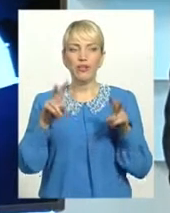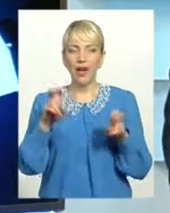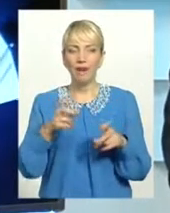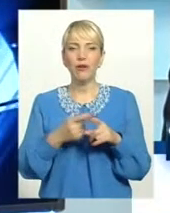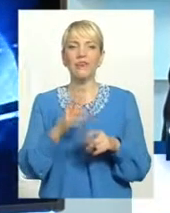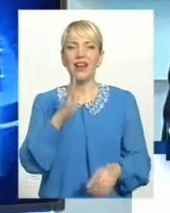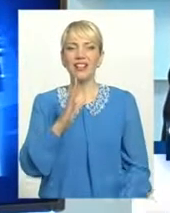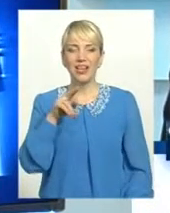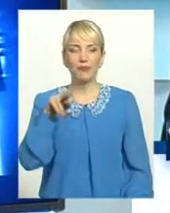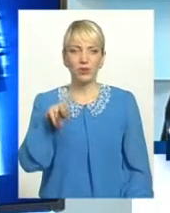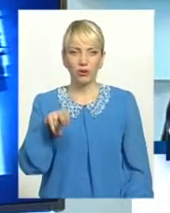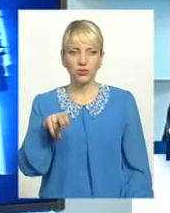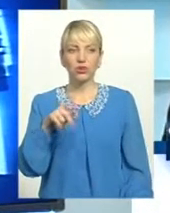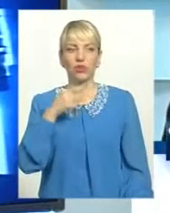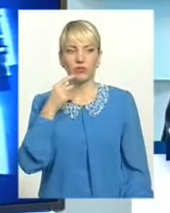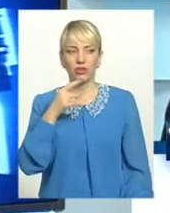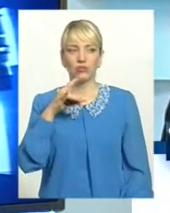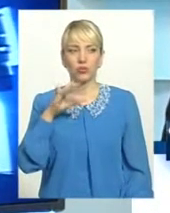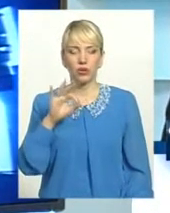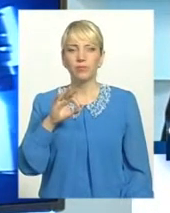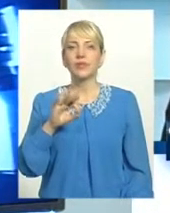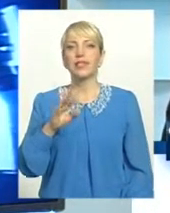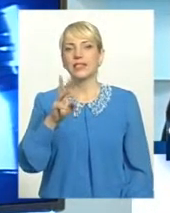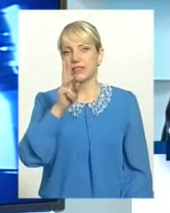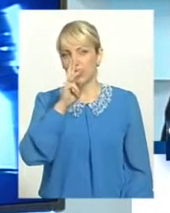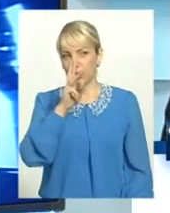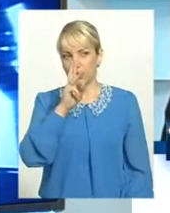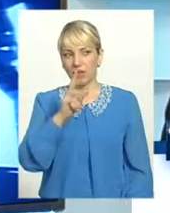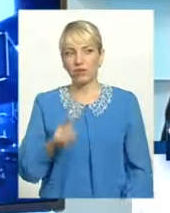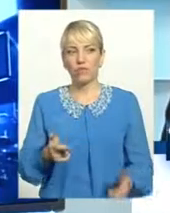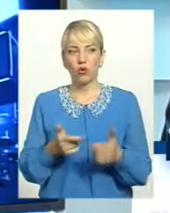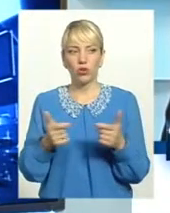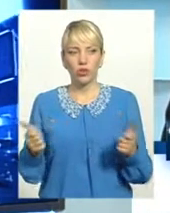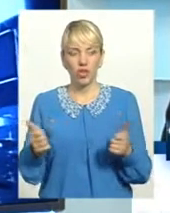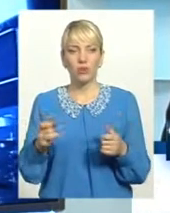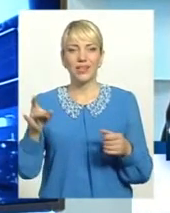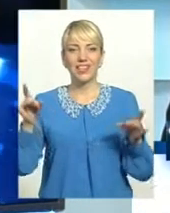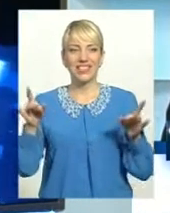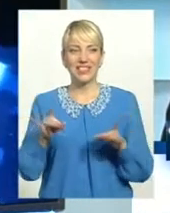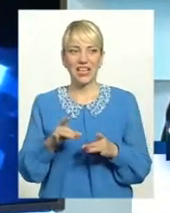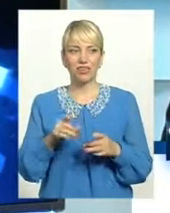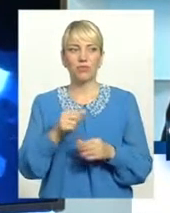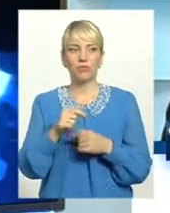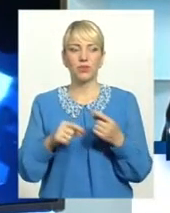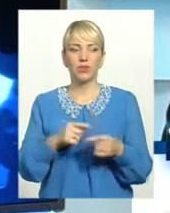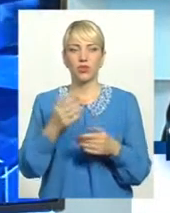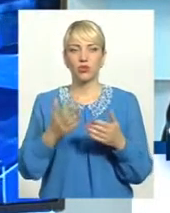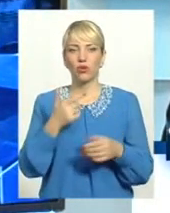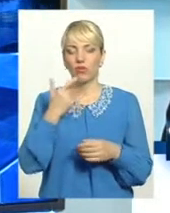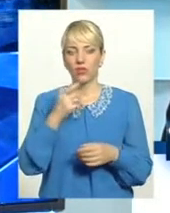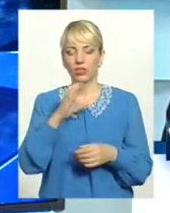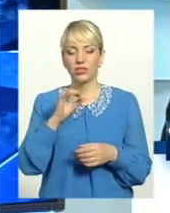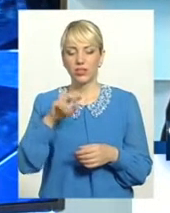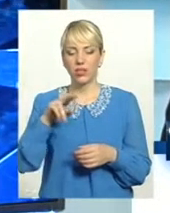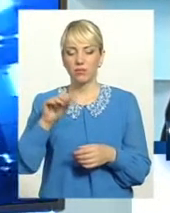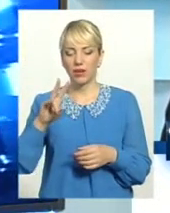Петрович підняв по поводу заробітної плати в готельному і ресторанному бізнесі. Якщо брати в нас за серпень місяць, в нас буквально